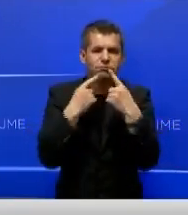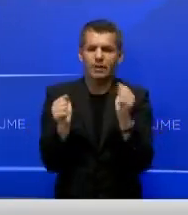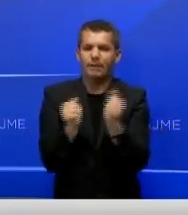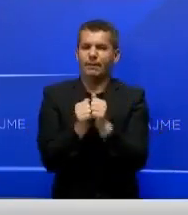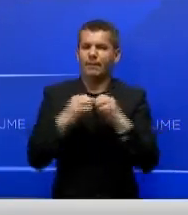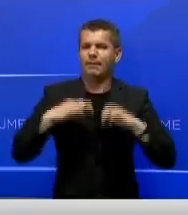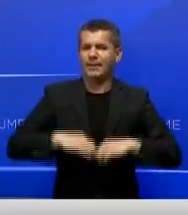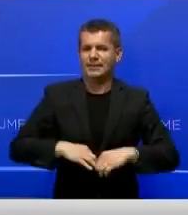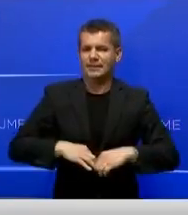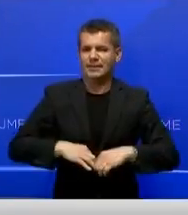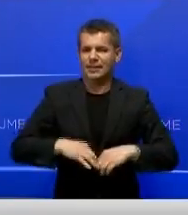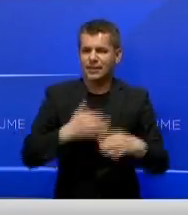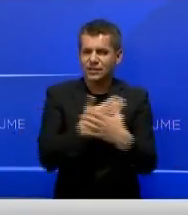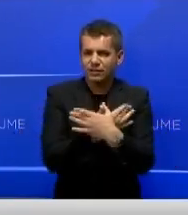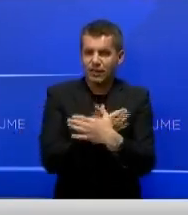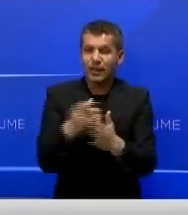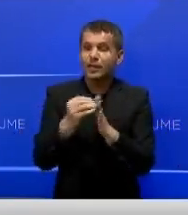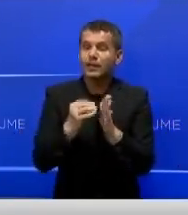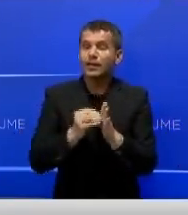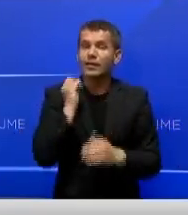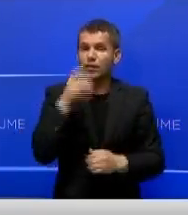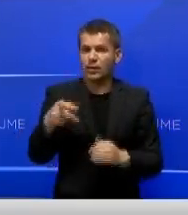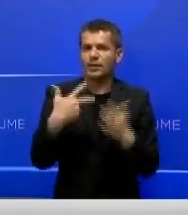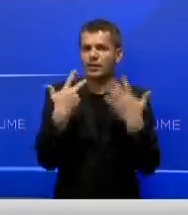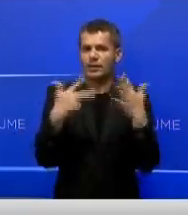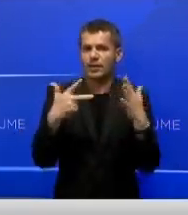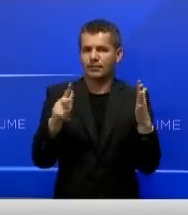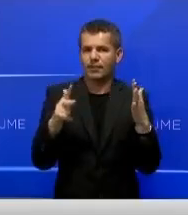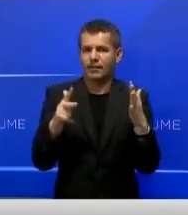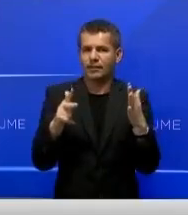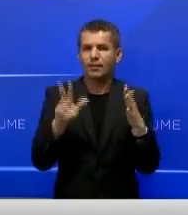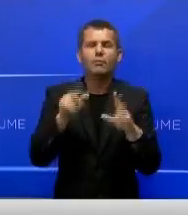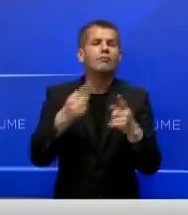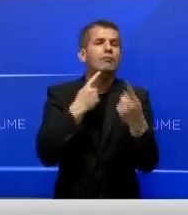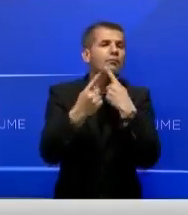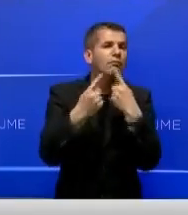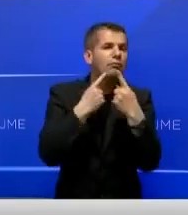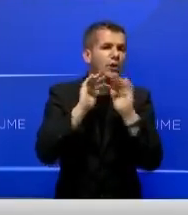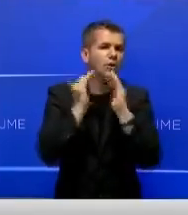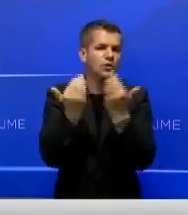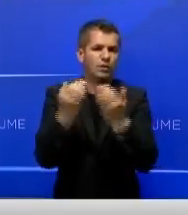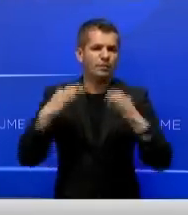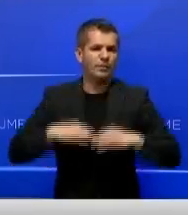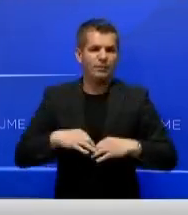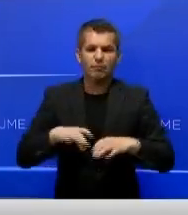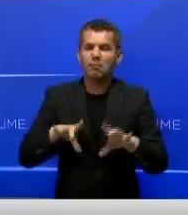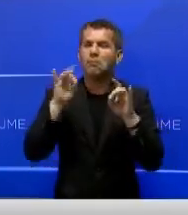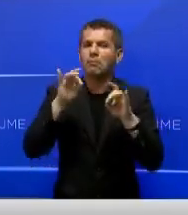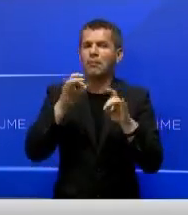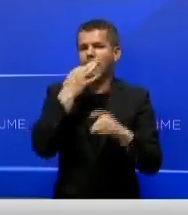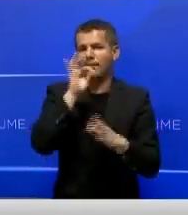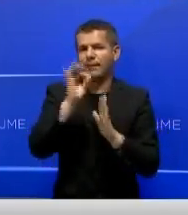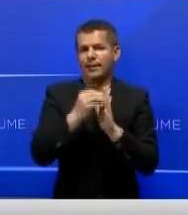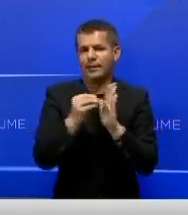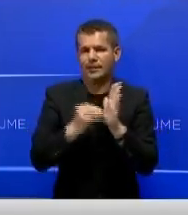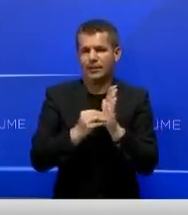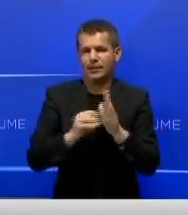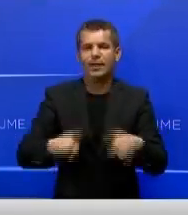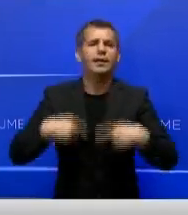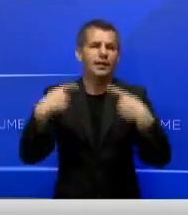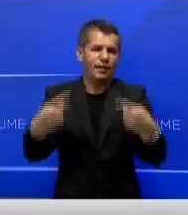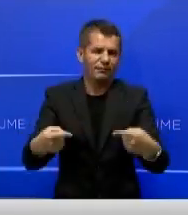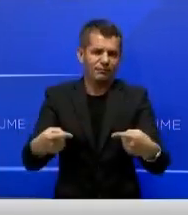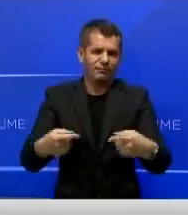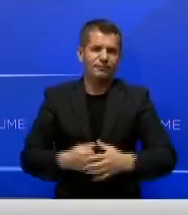e Republikës. Aj thasë se data e caktuar është të mdjetë, por do diskutojnë me zyrën e presidencës për të gjetu një datë të duhur për javën e